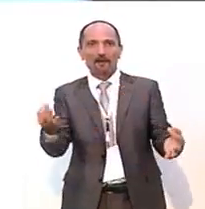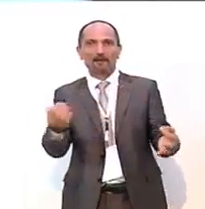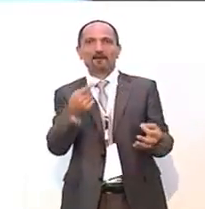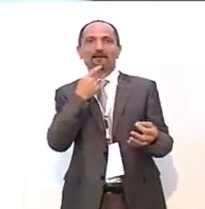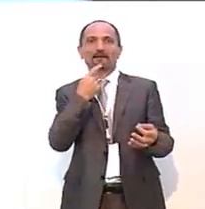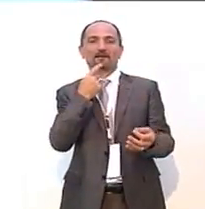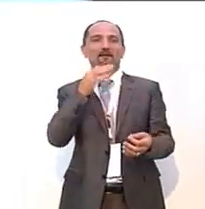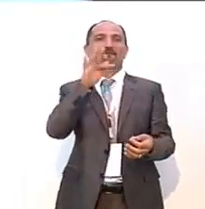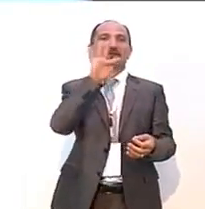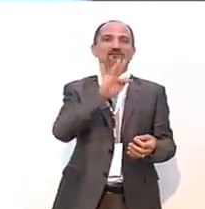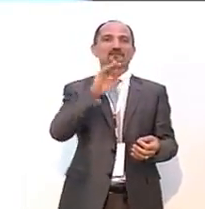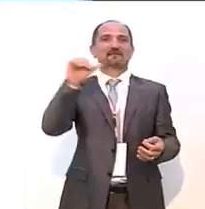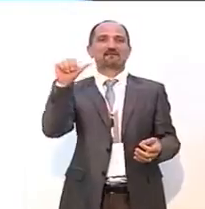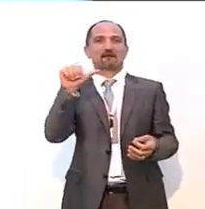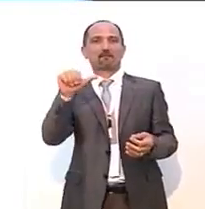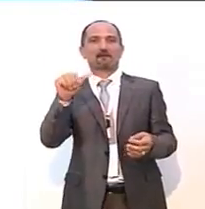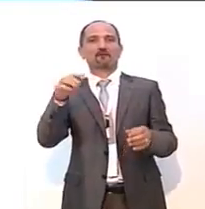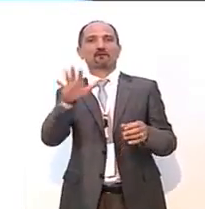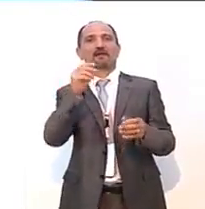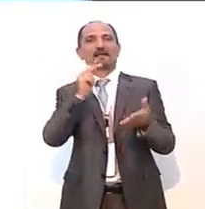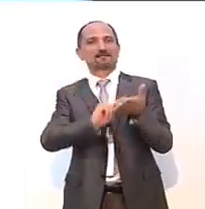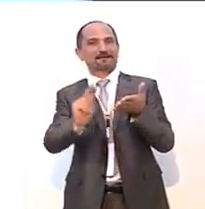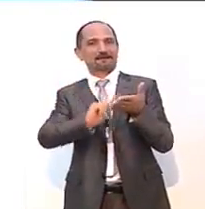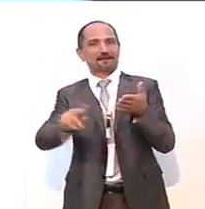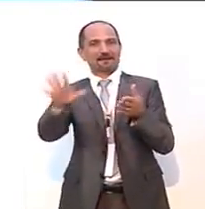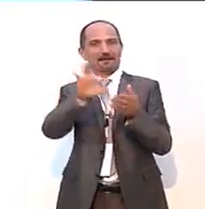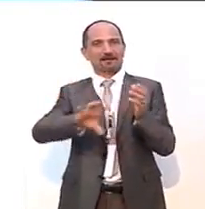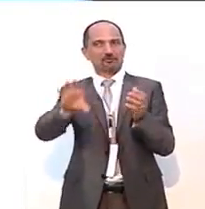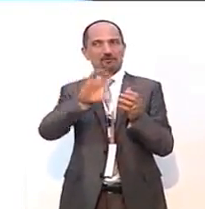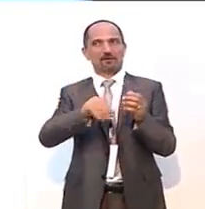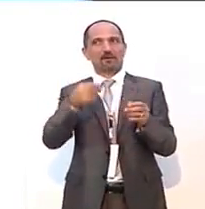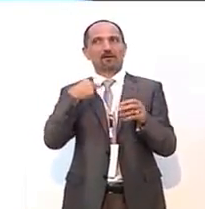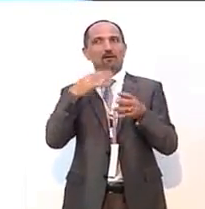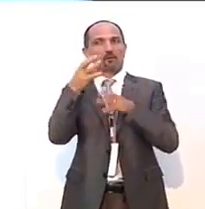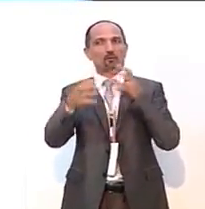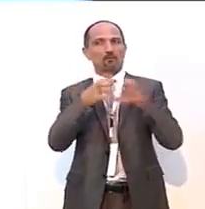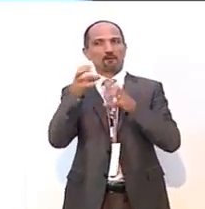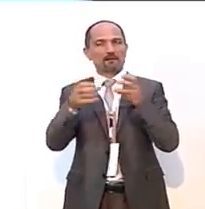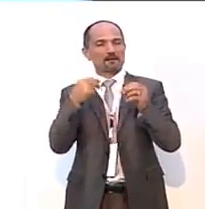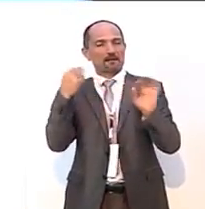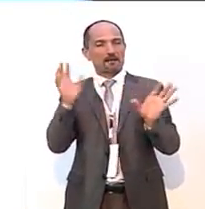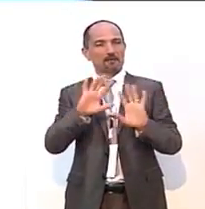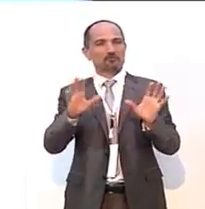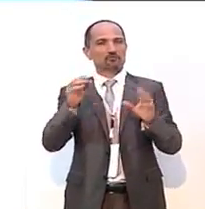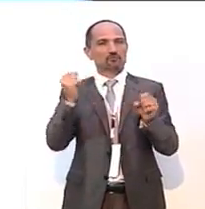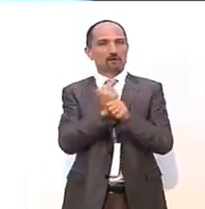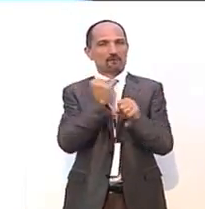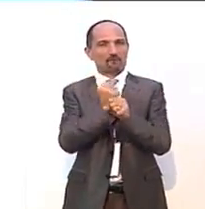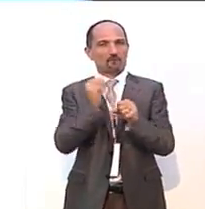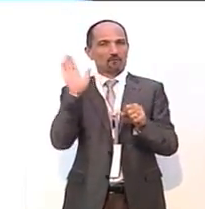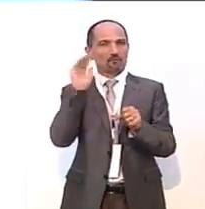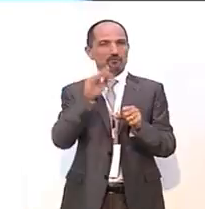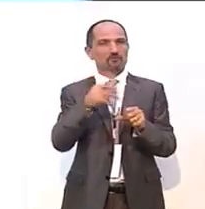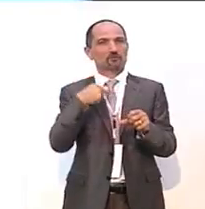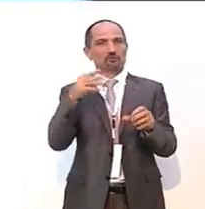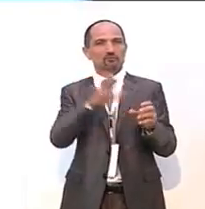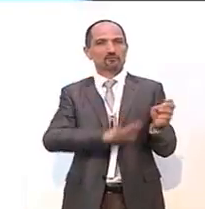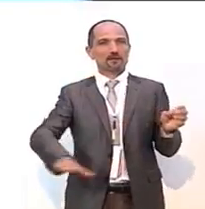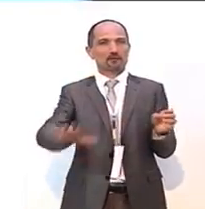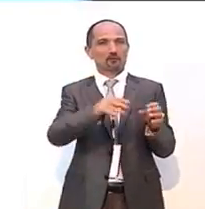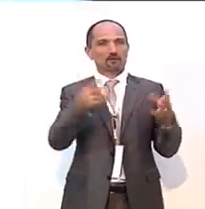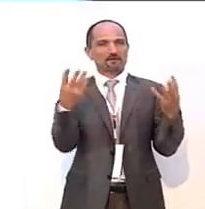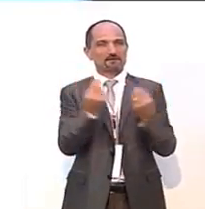Francesca Scarpato, è la segretaria regionale, quanto sia complicato fare un lavoro quotidiano sui territori insieme. Noi però oggi